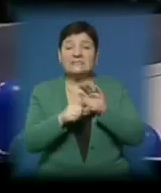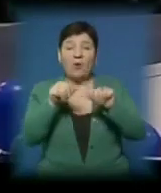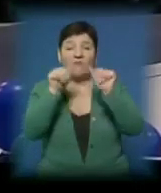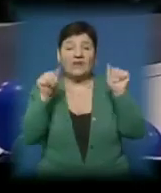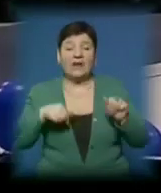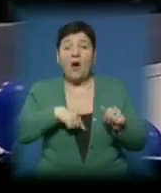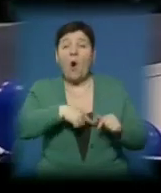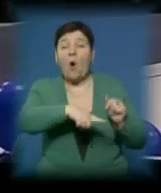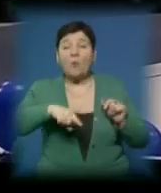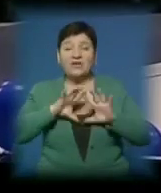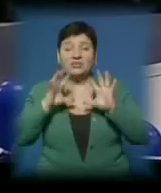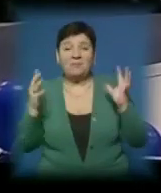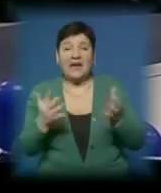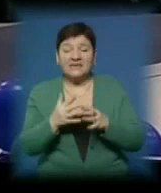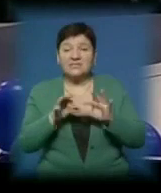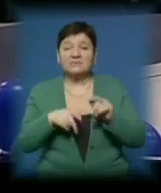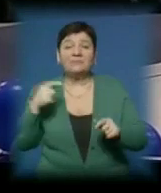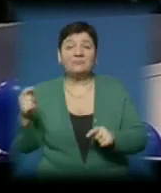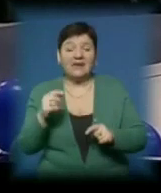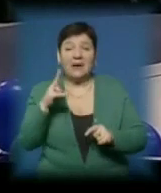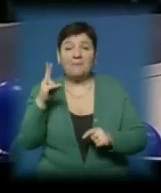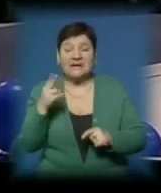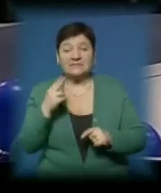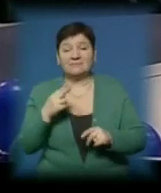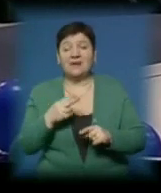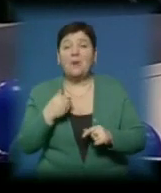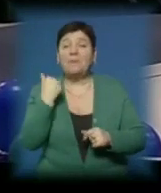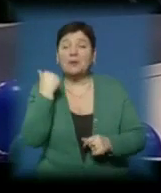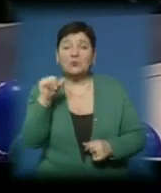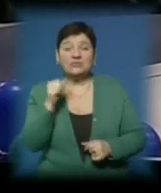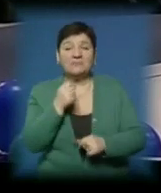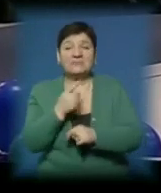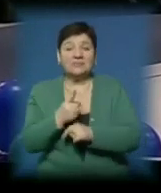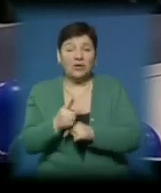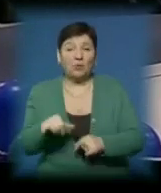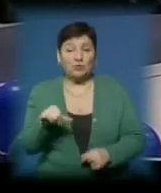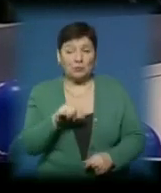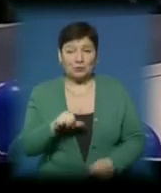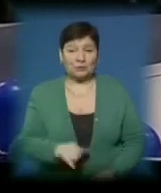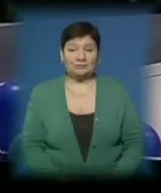Обруч, м'яч, булава, скалка, стрічка та без предмета. Переможців визначають у суботу.